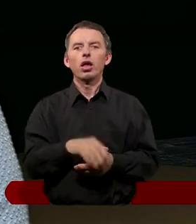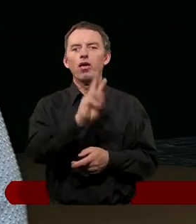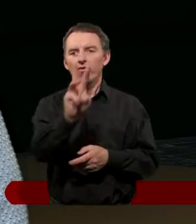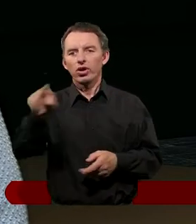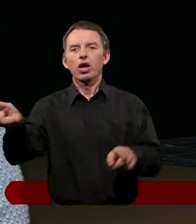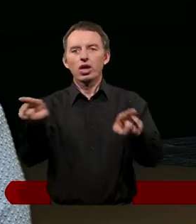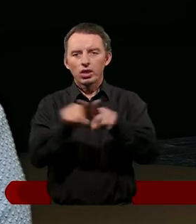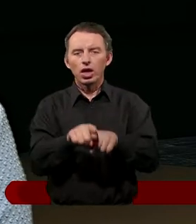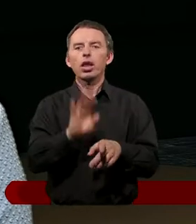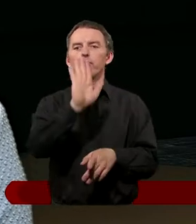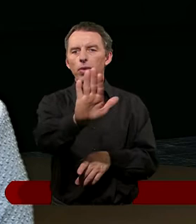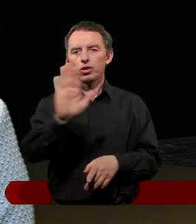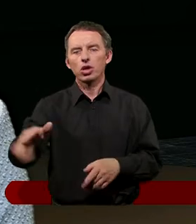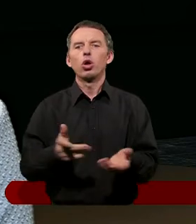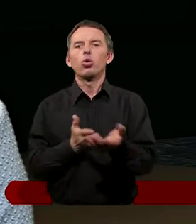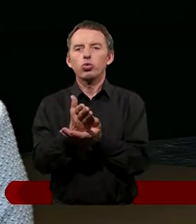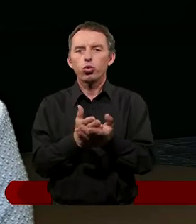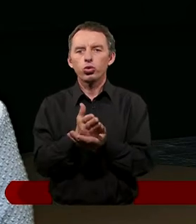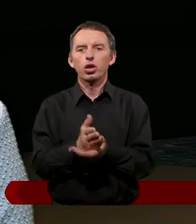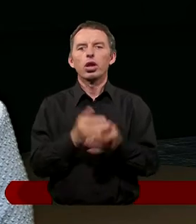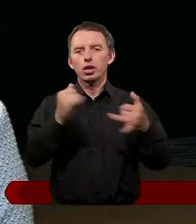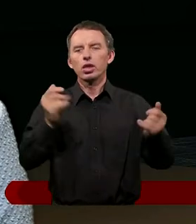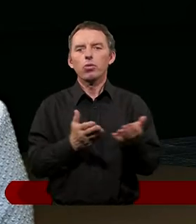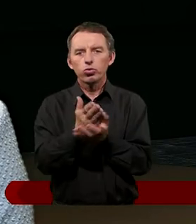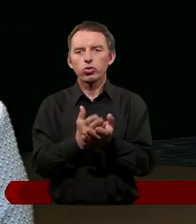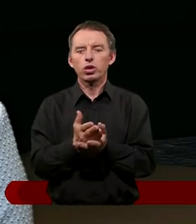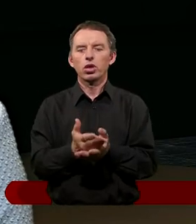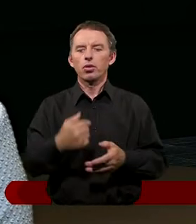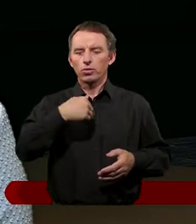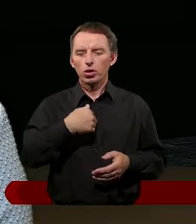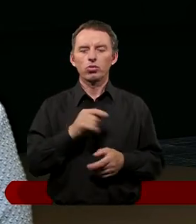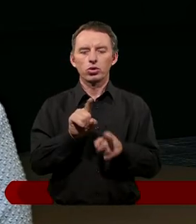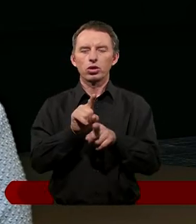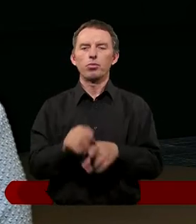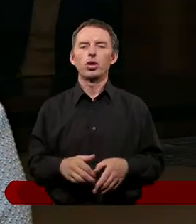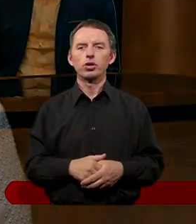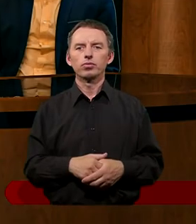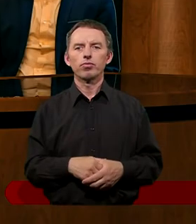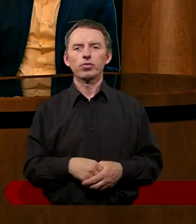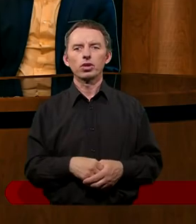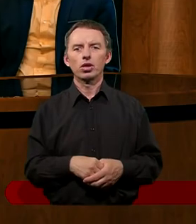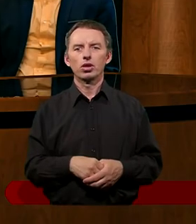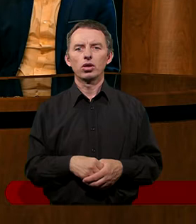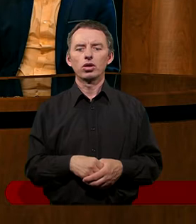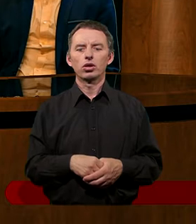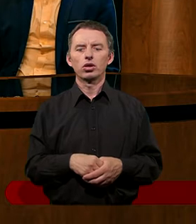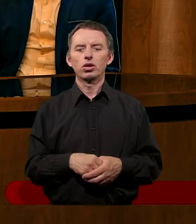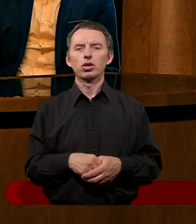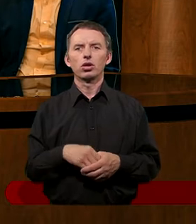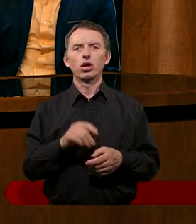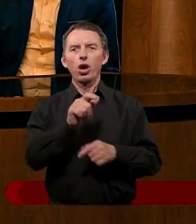też macie służyć. Żeby służyć innym, to trzeba mieć dużo pokoju. Wspominaliśmy już tutaj, że